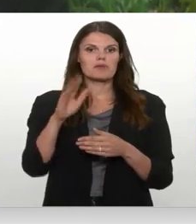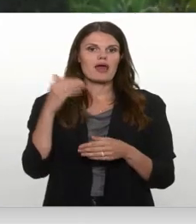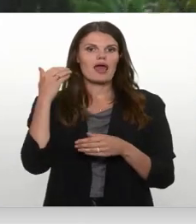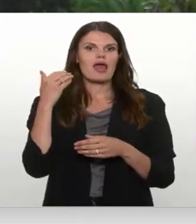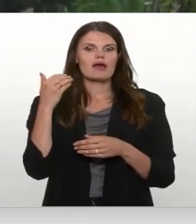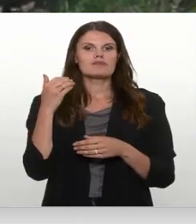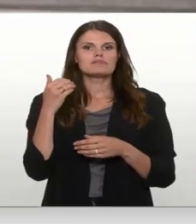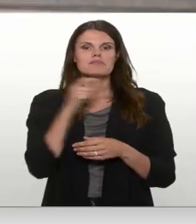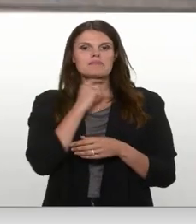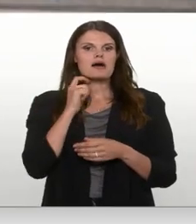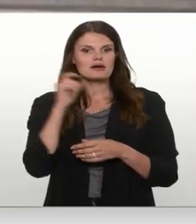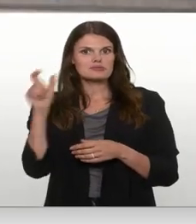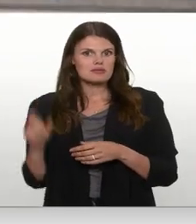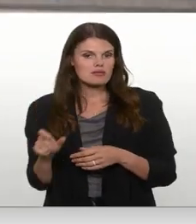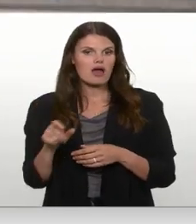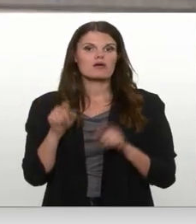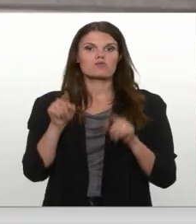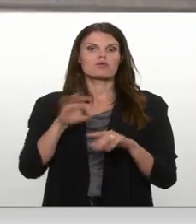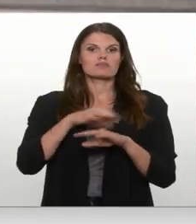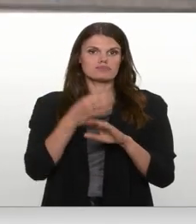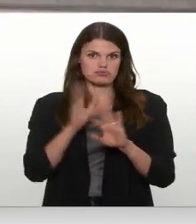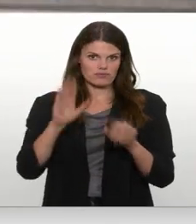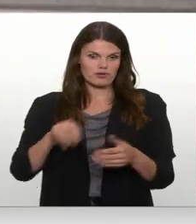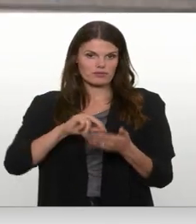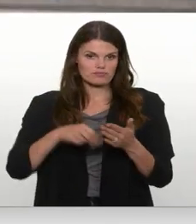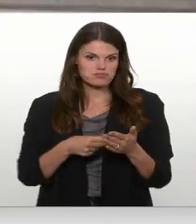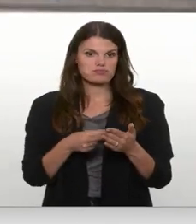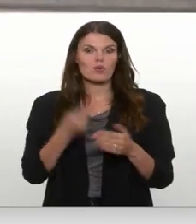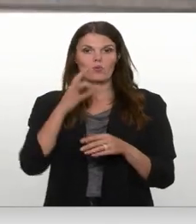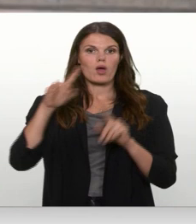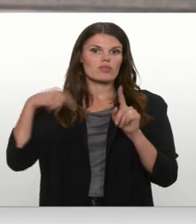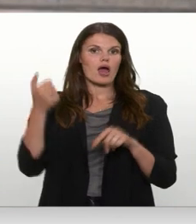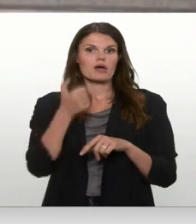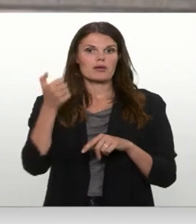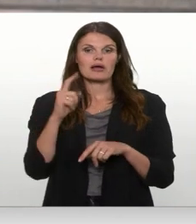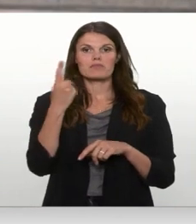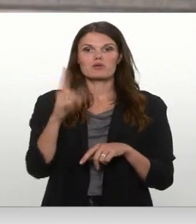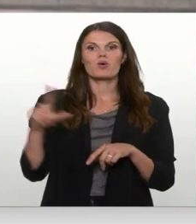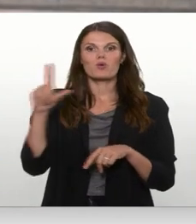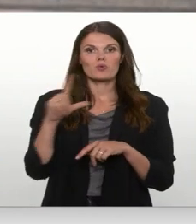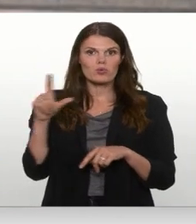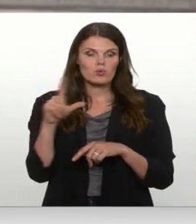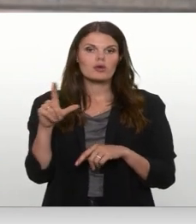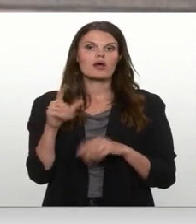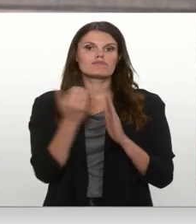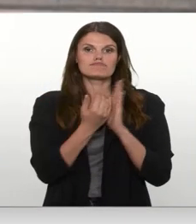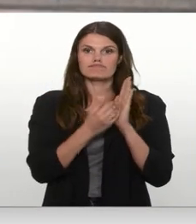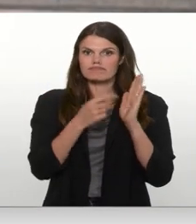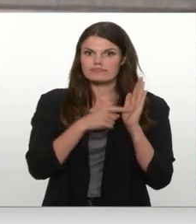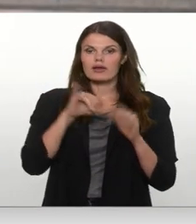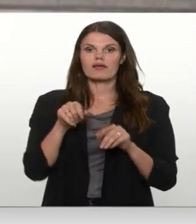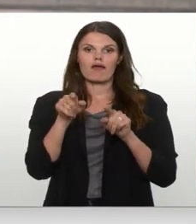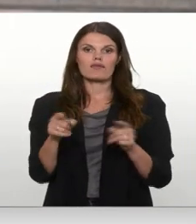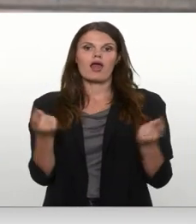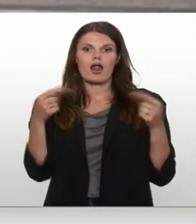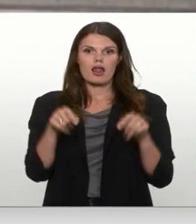garīdznieka. Pie viņiem šo laulību varēs noslēgt no nākamā gada 1. jūlijā. Pie noteikuma, ja tajā